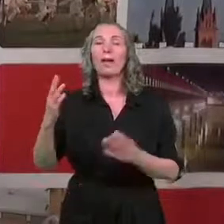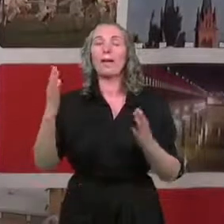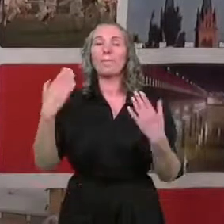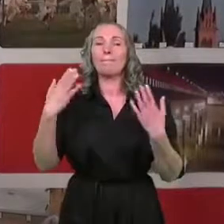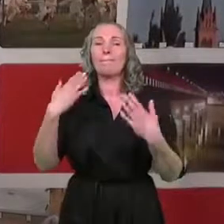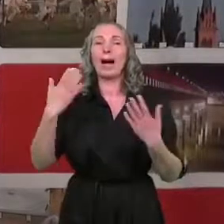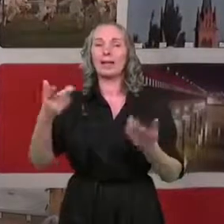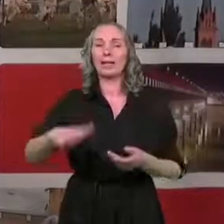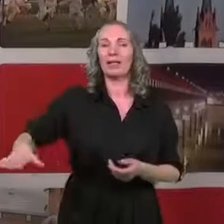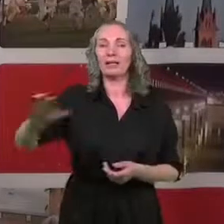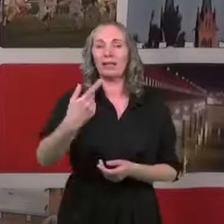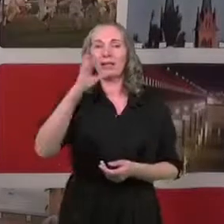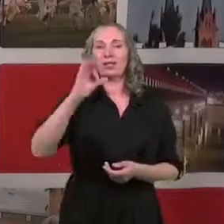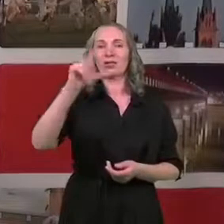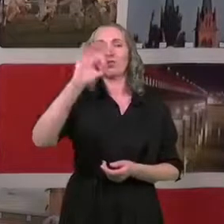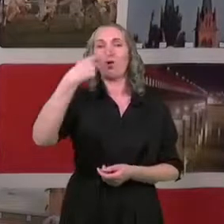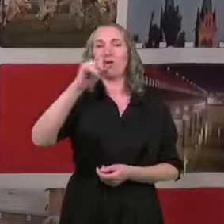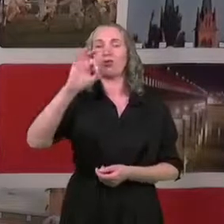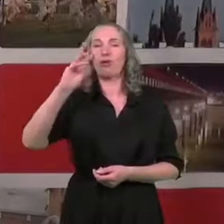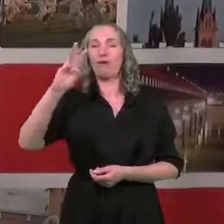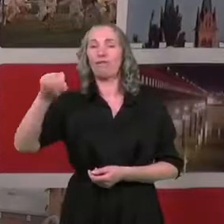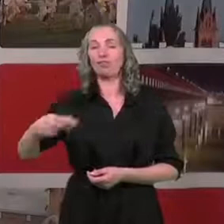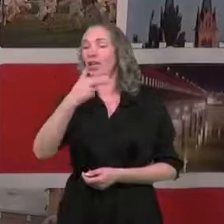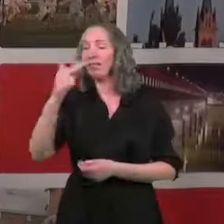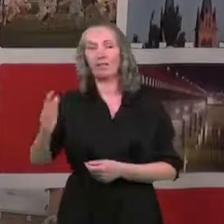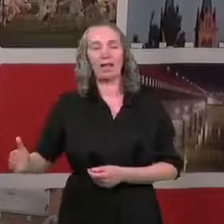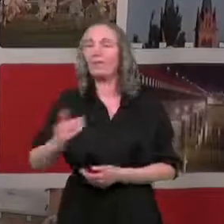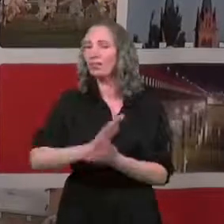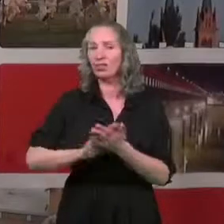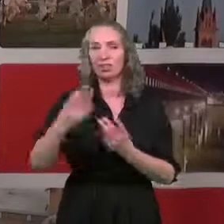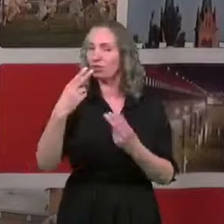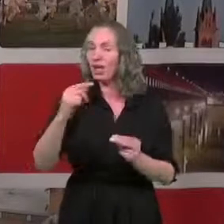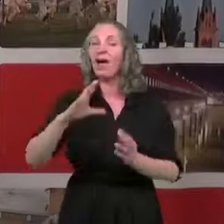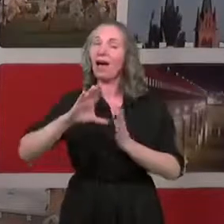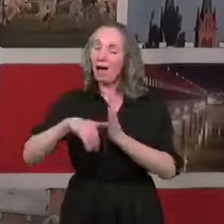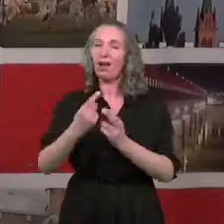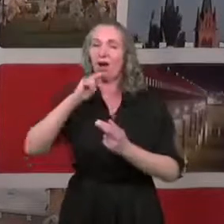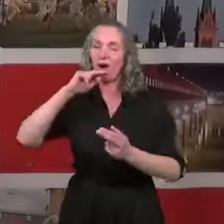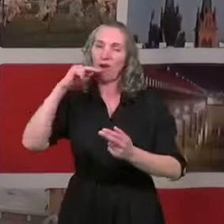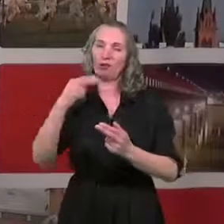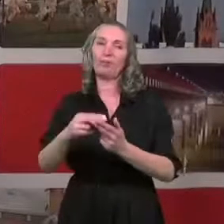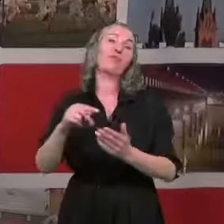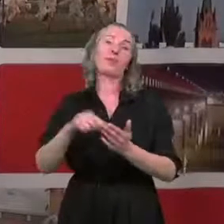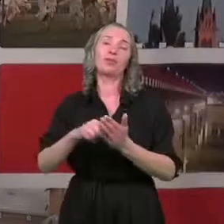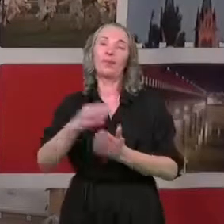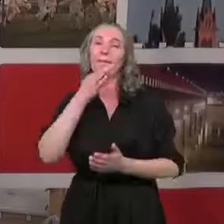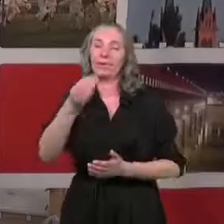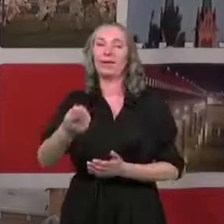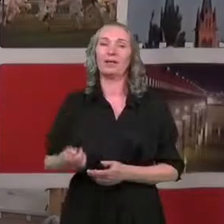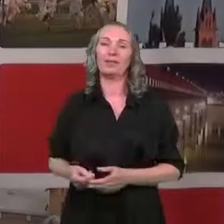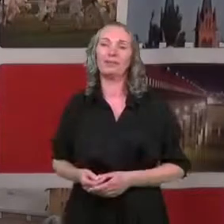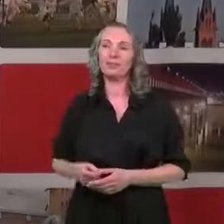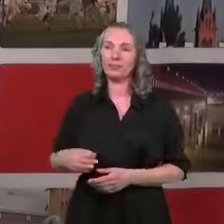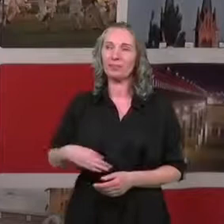Czystość nie jest tematyką dzisiejszego spotkania, ale oczywiście postaramy, nie postaramy, odpowiemy. Na pewno Pani na to